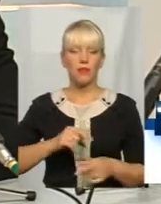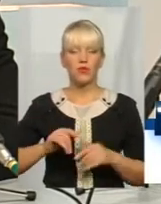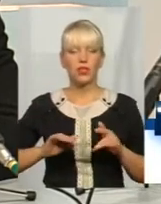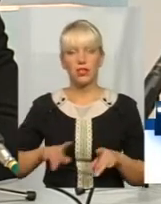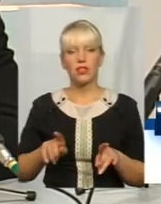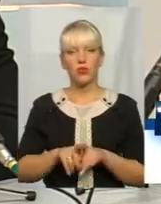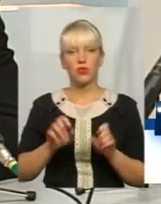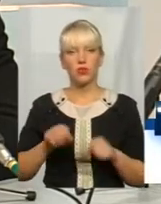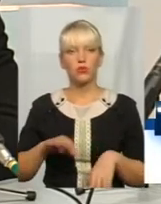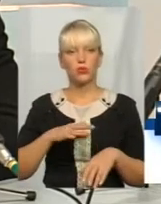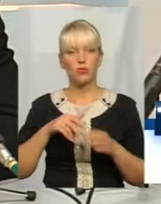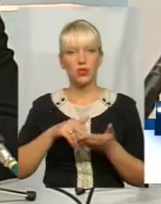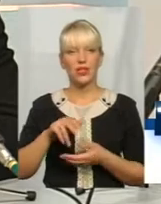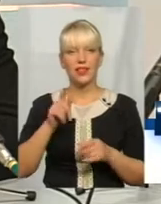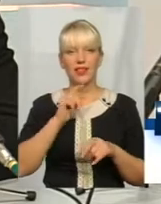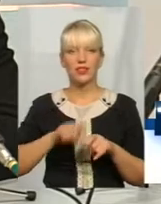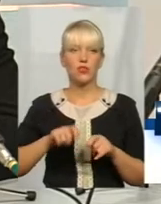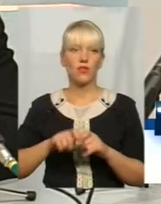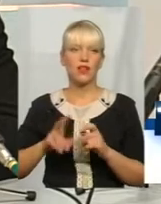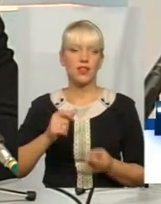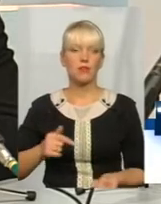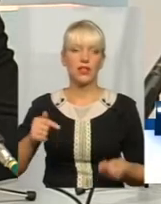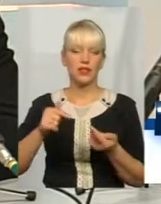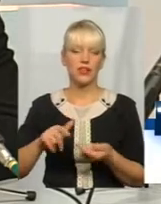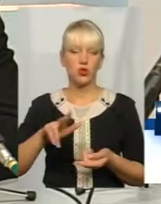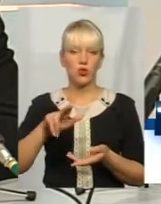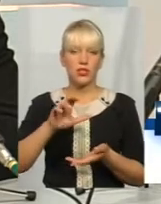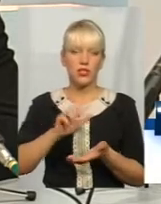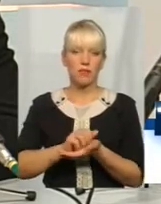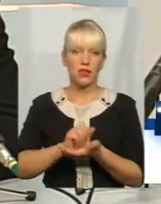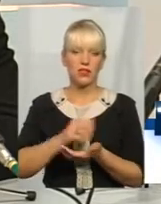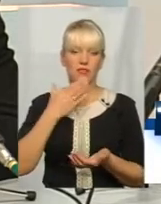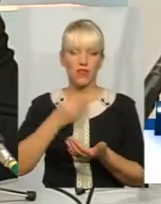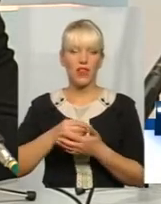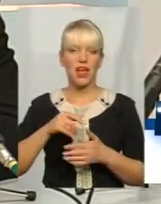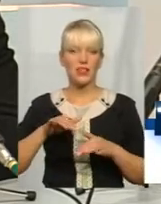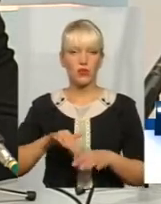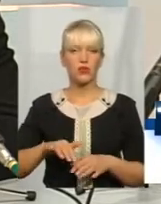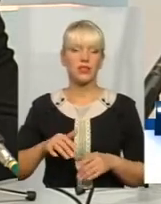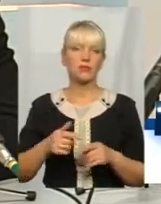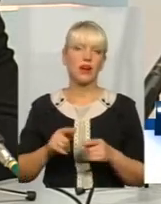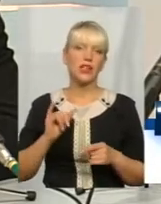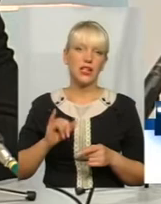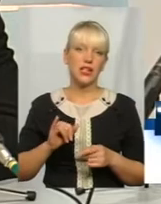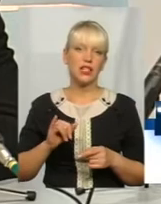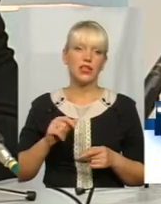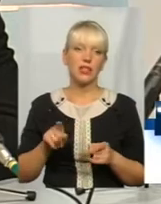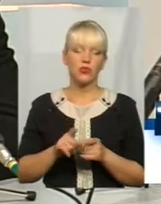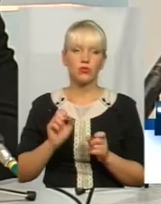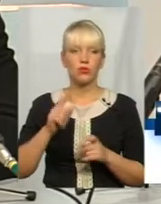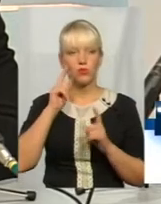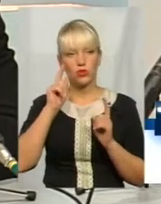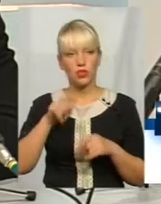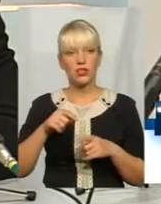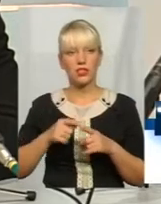профдіагністичне тестування на придатність до зайняття власною справою. Звичайно, вона може консультуватися, як я вже казала, з